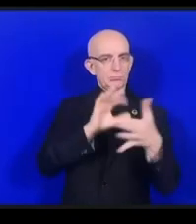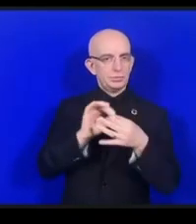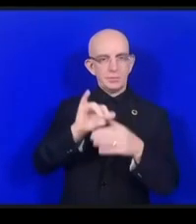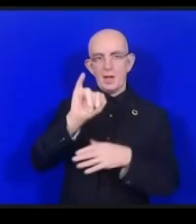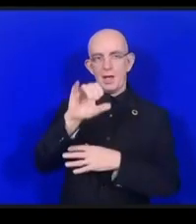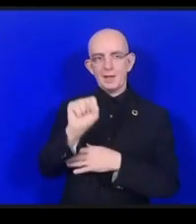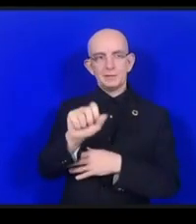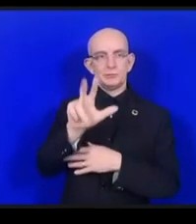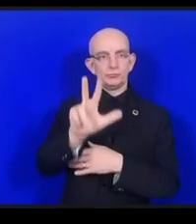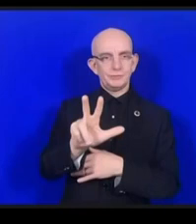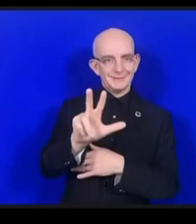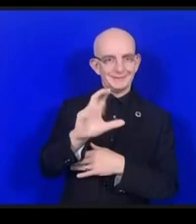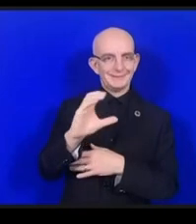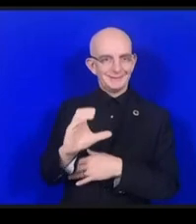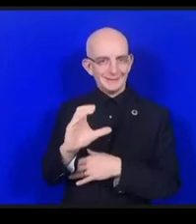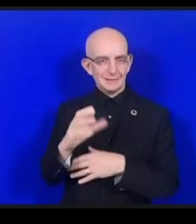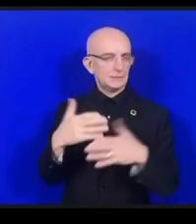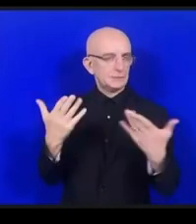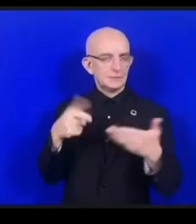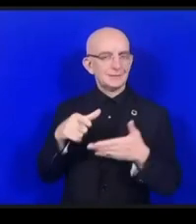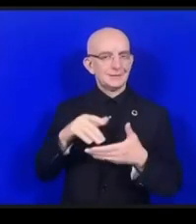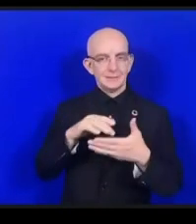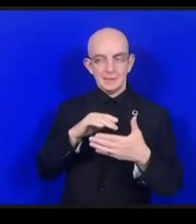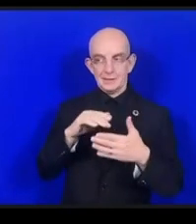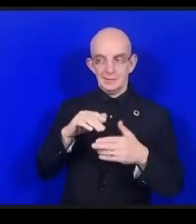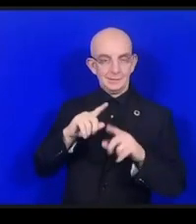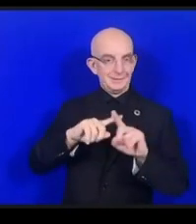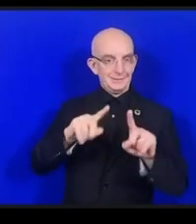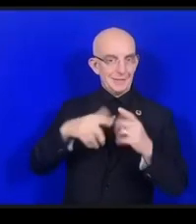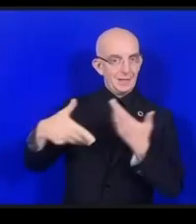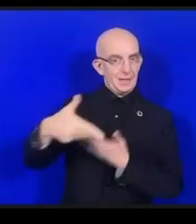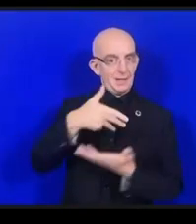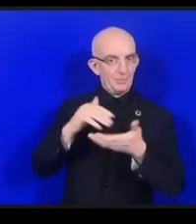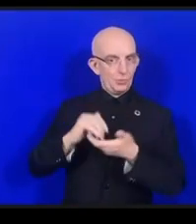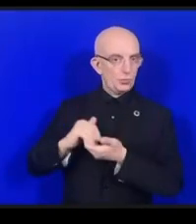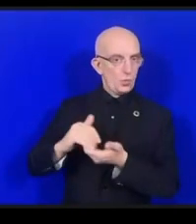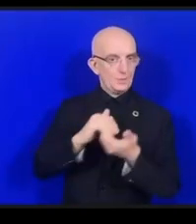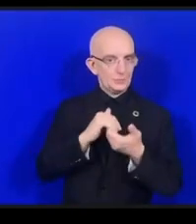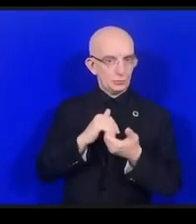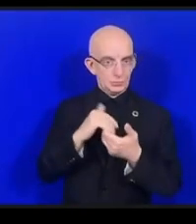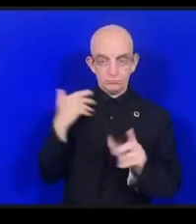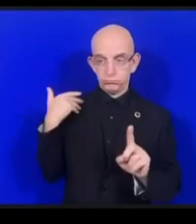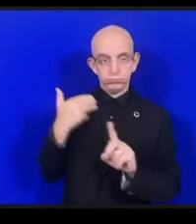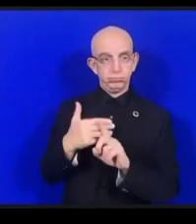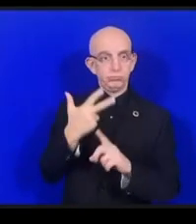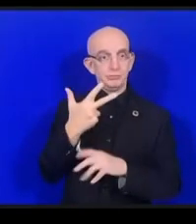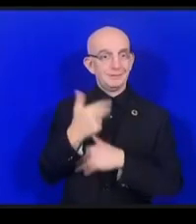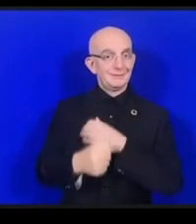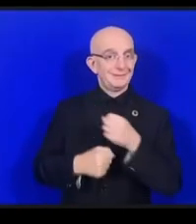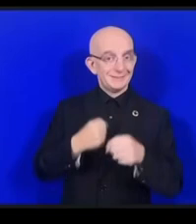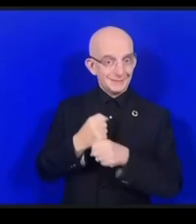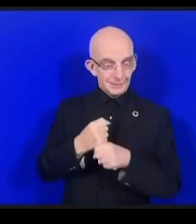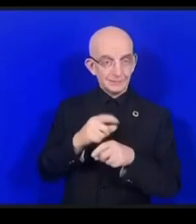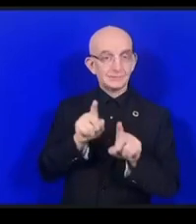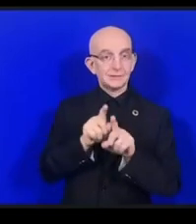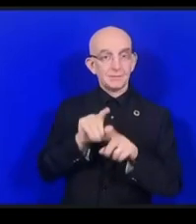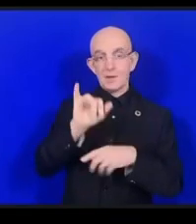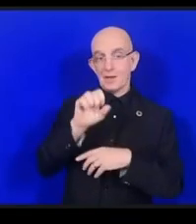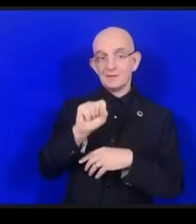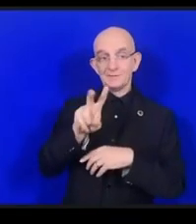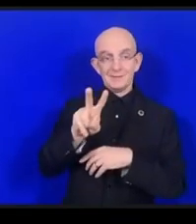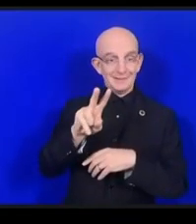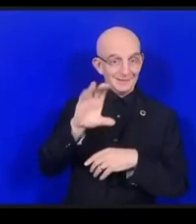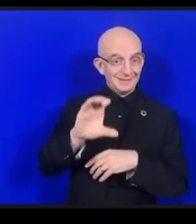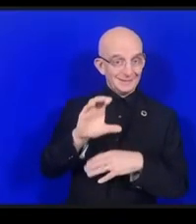この3年間活動してきましたIS-3Cというのはインターネットスタンダードセキュリティエンドセーフティの